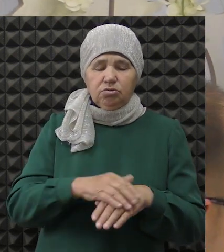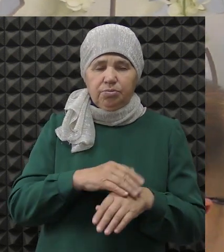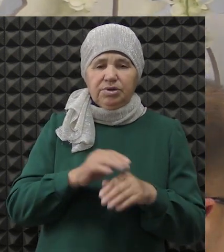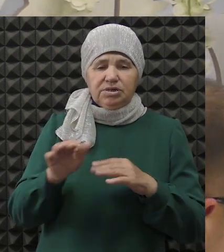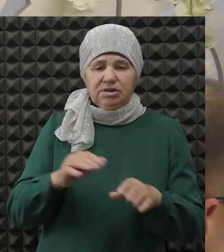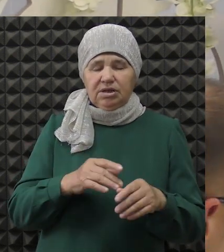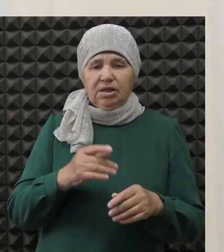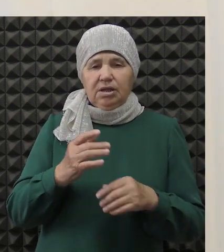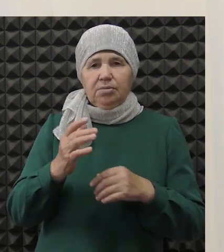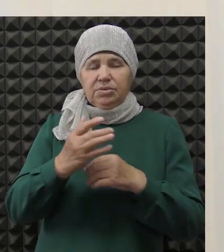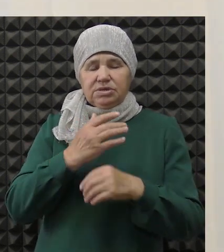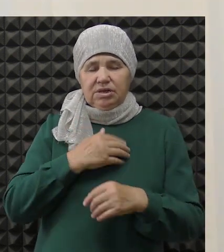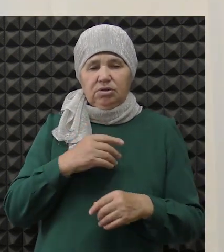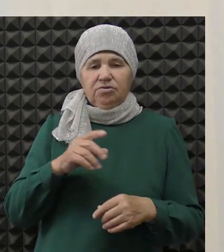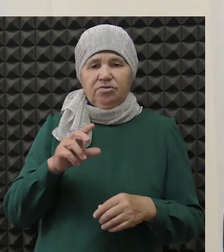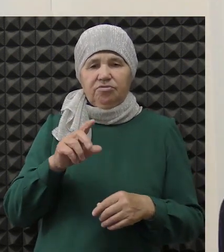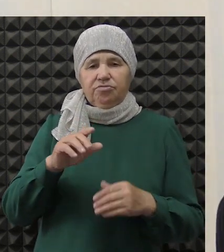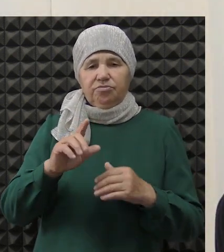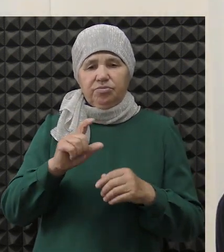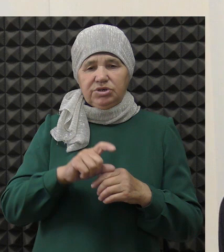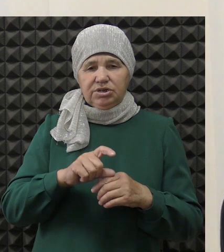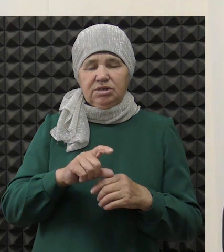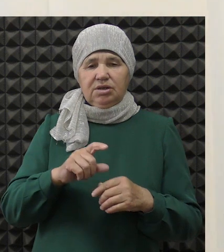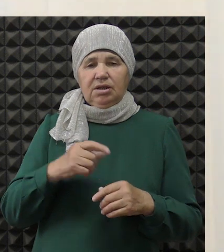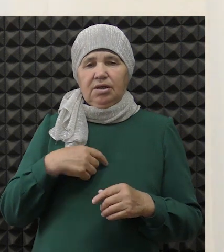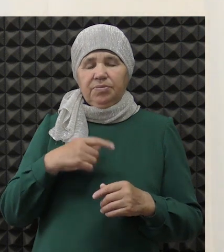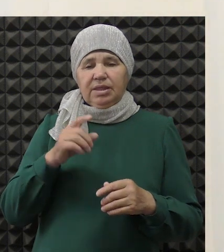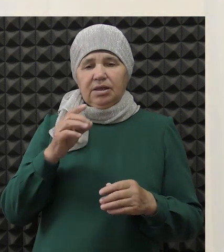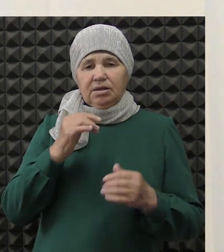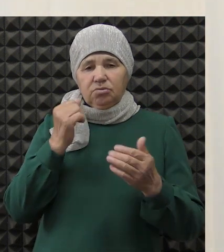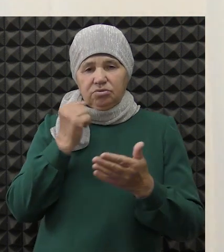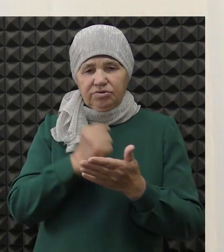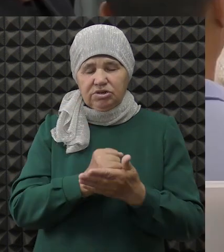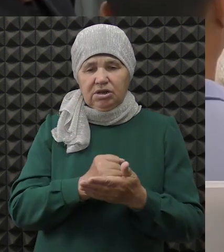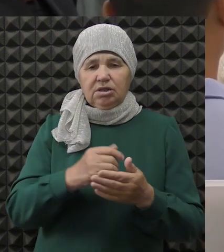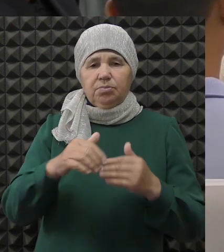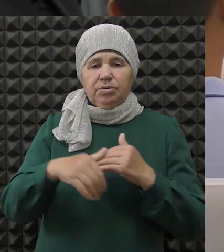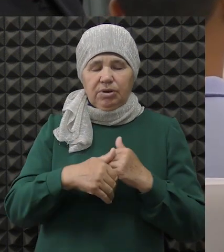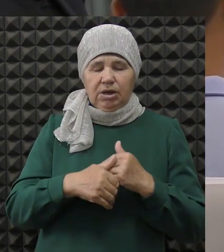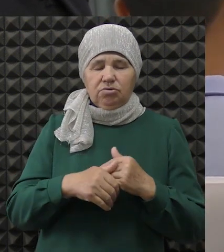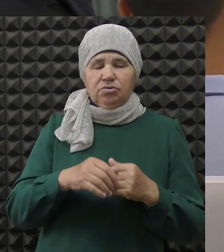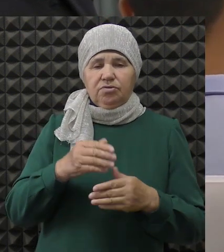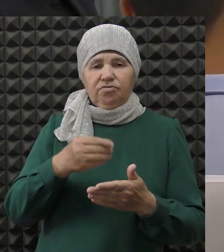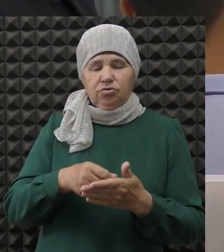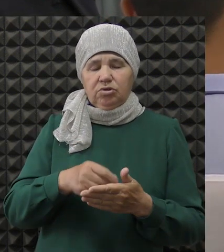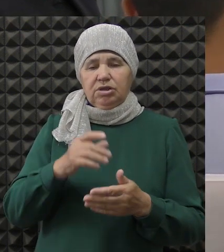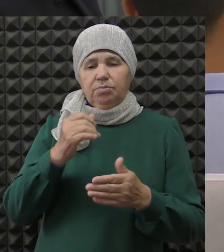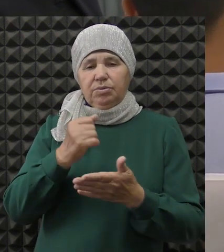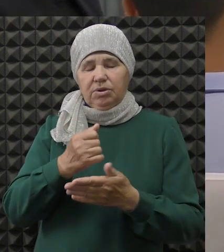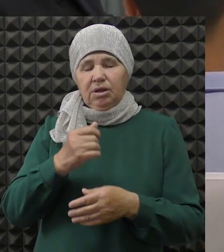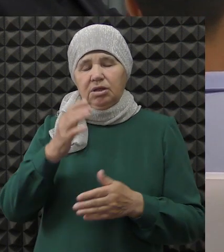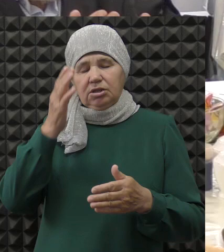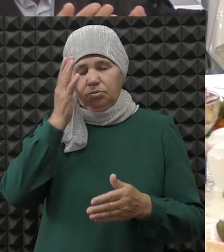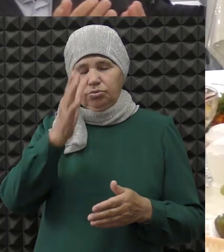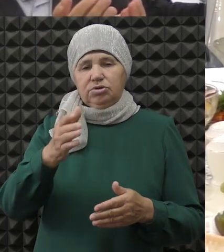те добрые дела, которыми славится «Ердам». И, как утверждают сами попечители, помогая фонду, они помогают себе. И да будет